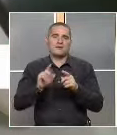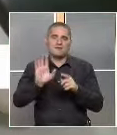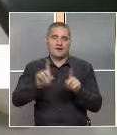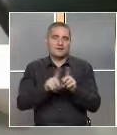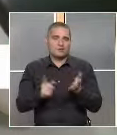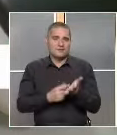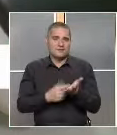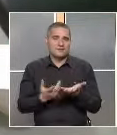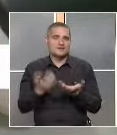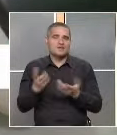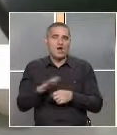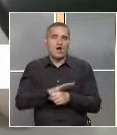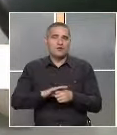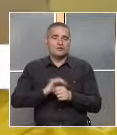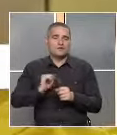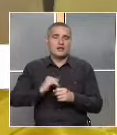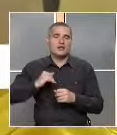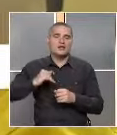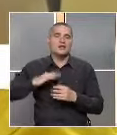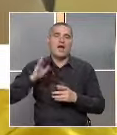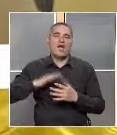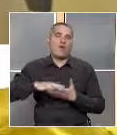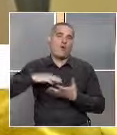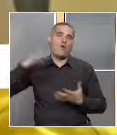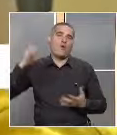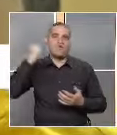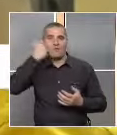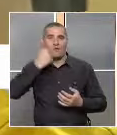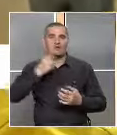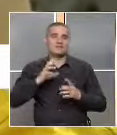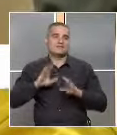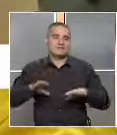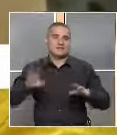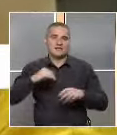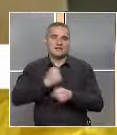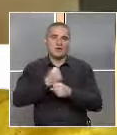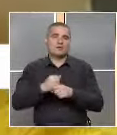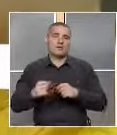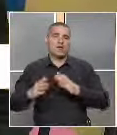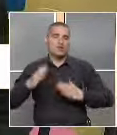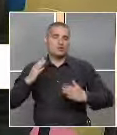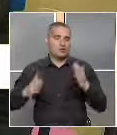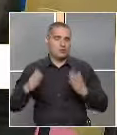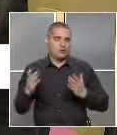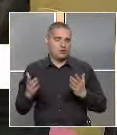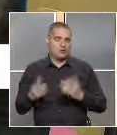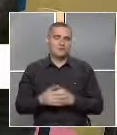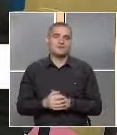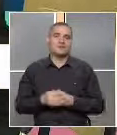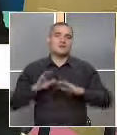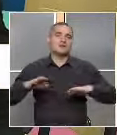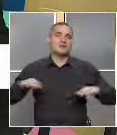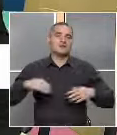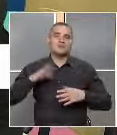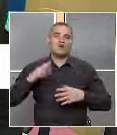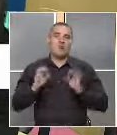за това? Какви са основните и най-големите ползи за децата след работата им с роботите? Според мен децата са